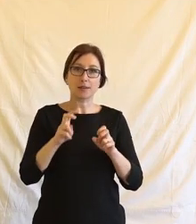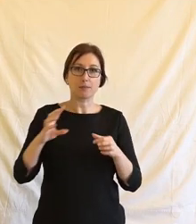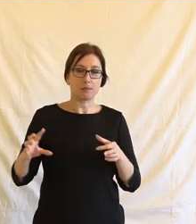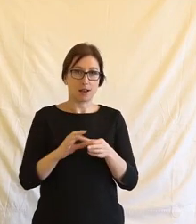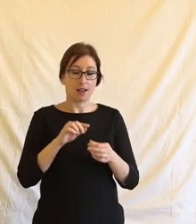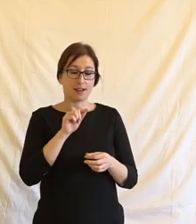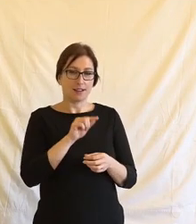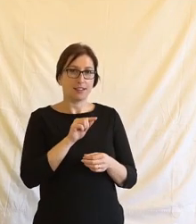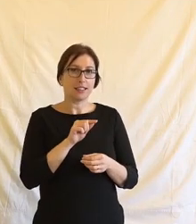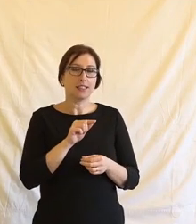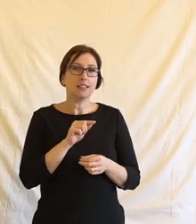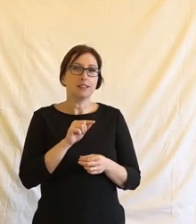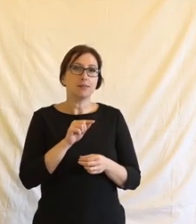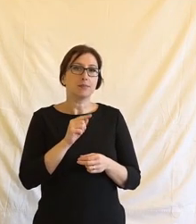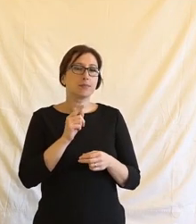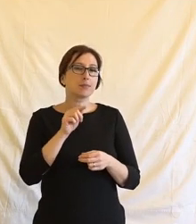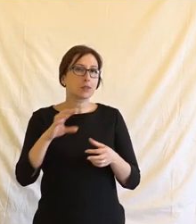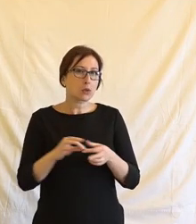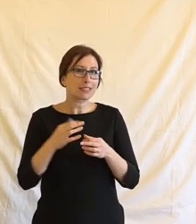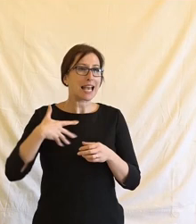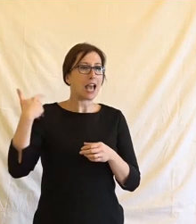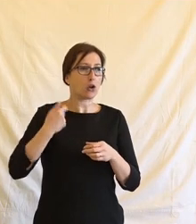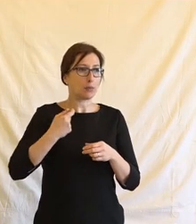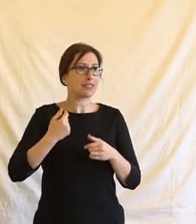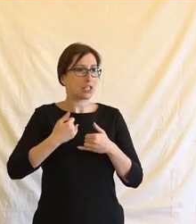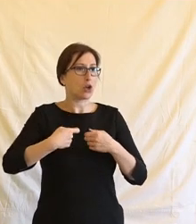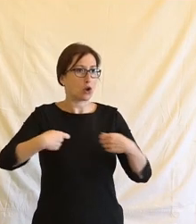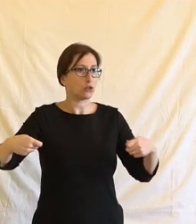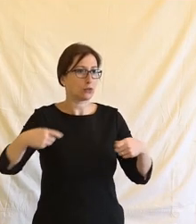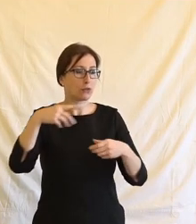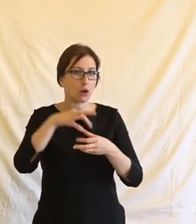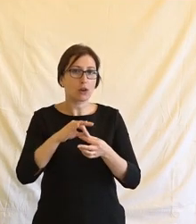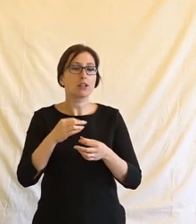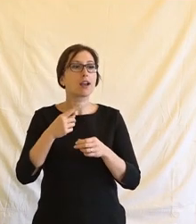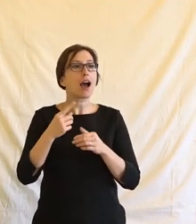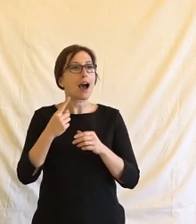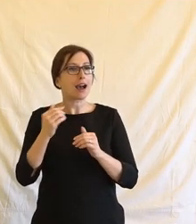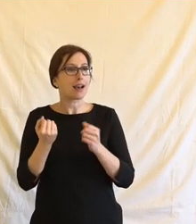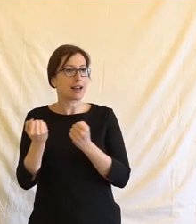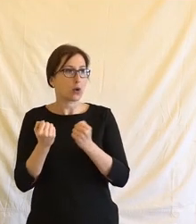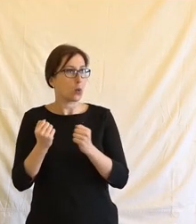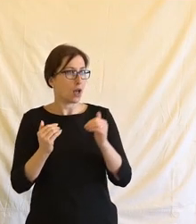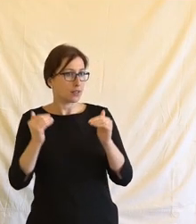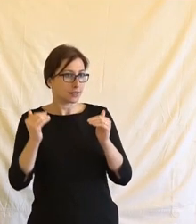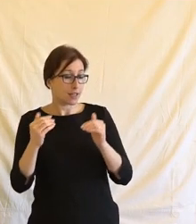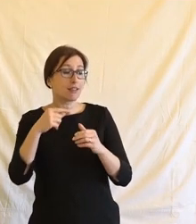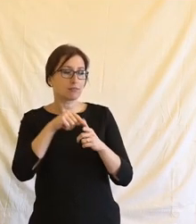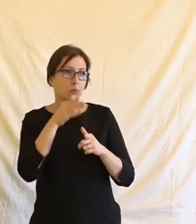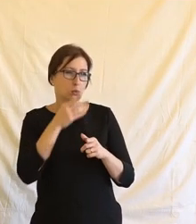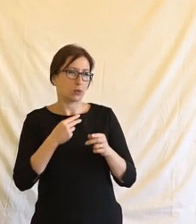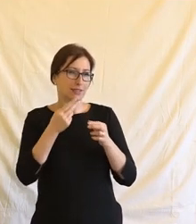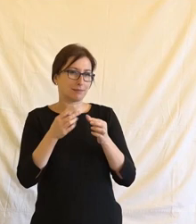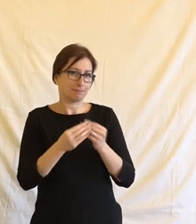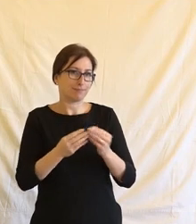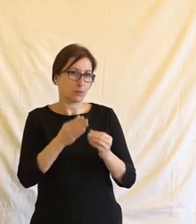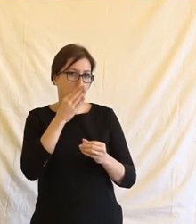otázce vlastně toho ekonomického rozvoje versus té regulace se určitě vrátíme. A já bych teď s